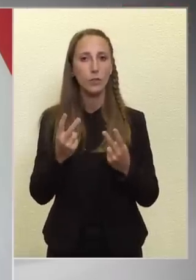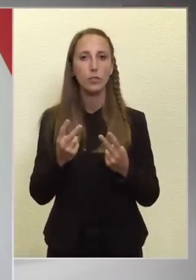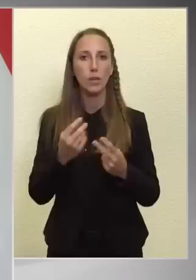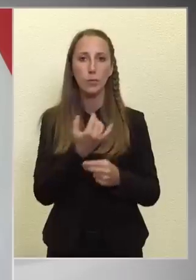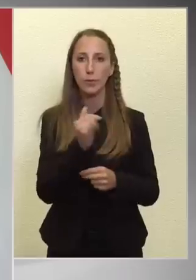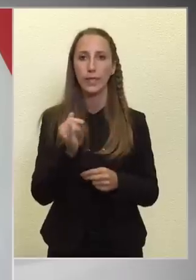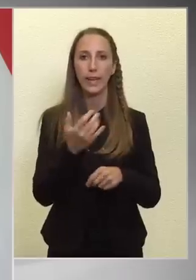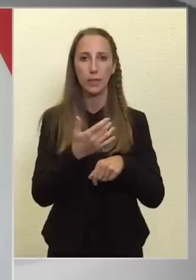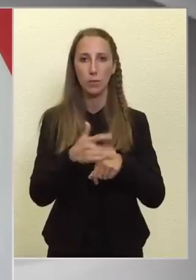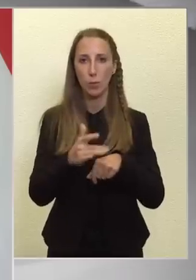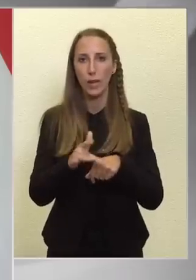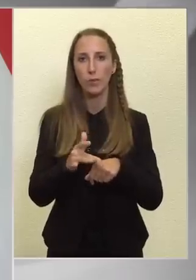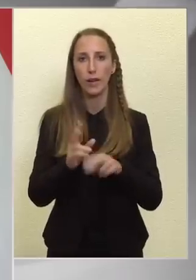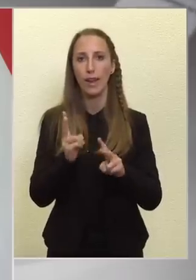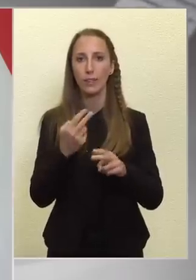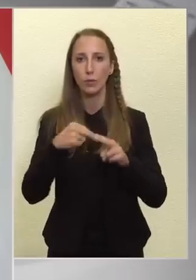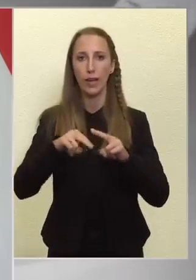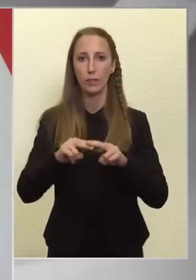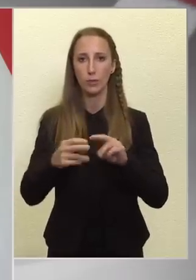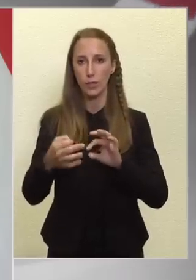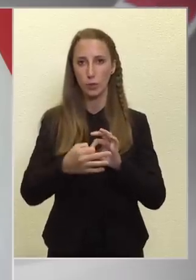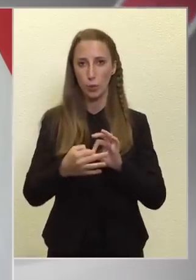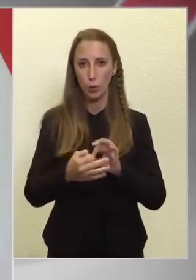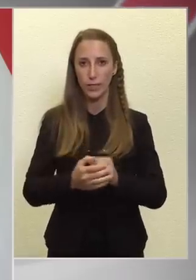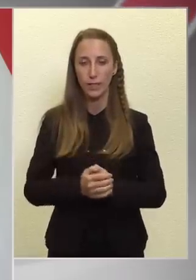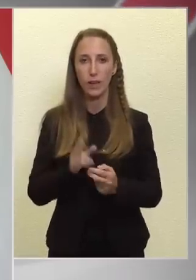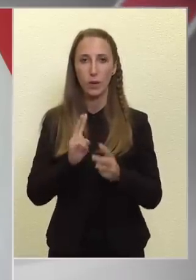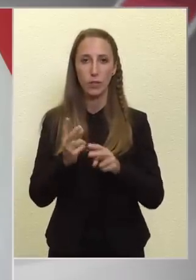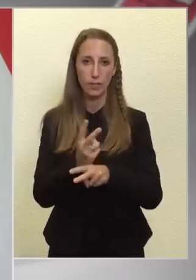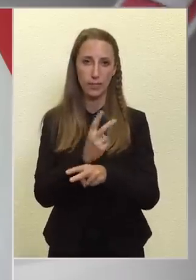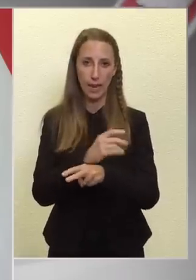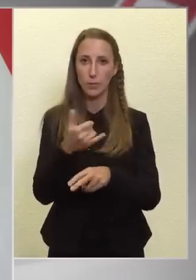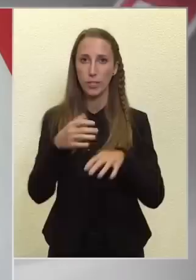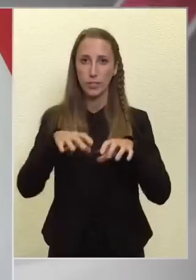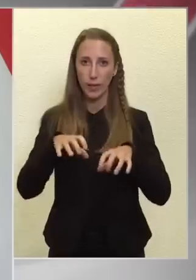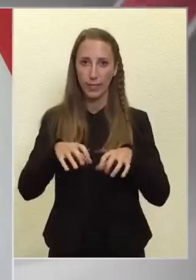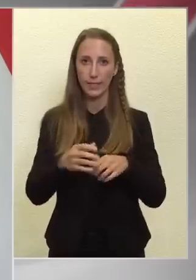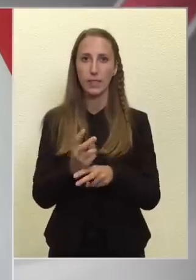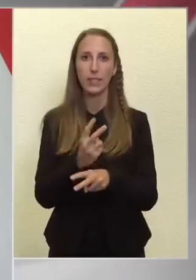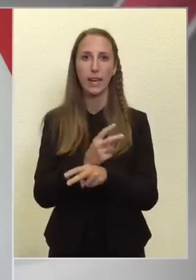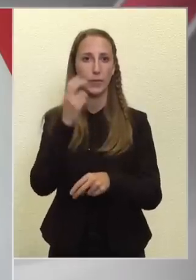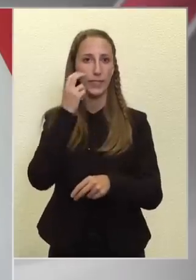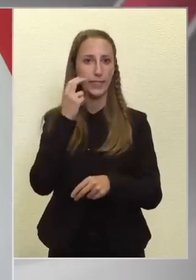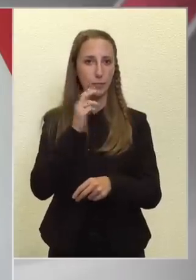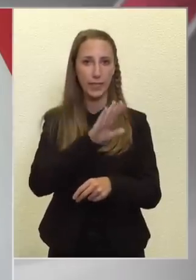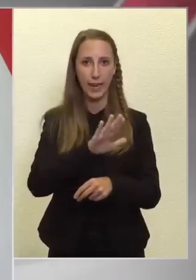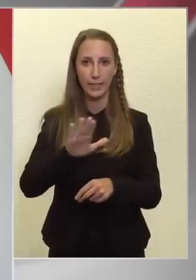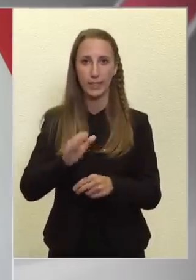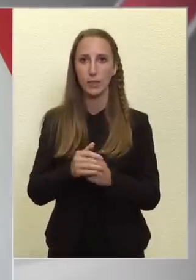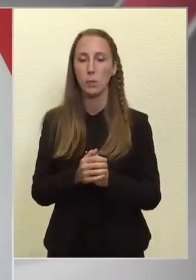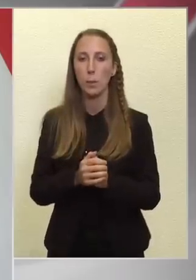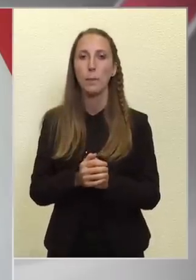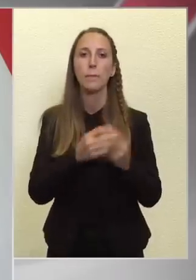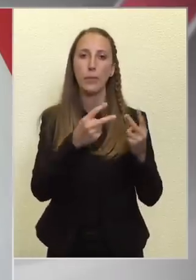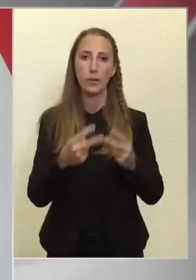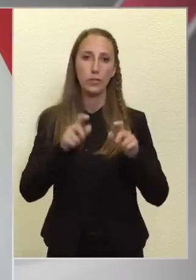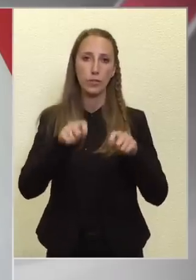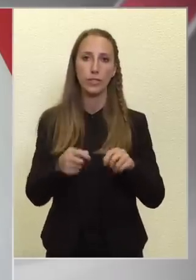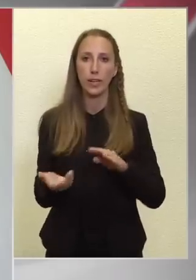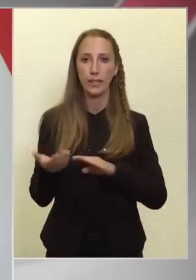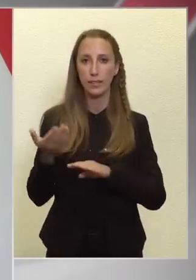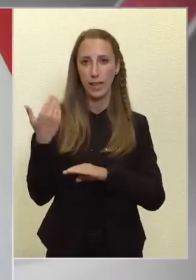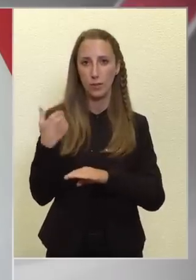hogy mindenki próbáljon meg a lehető legtöbbet spórolni, ahogy az állam is ezt megteszi, az állami intézményeknél meghozott döntéseket. előző